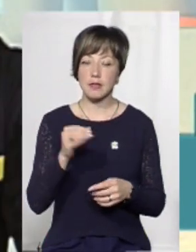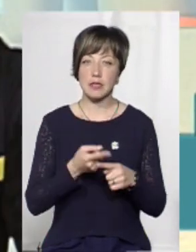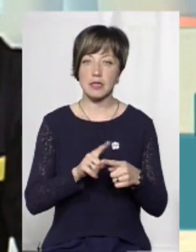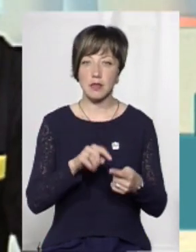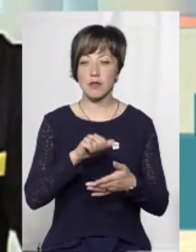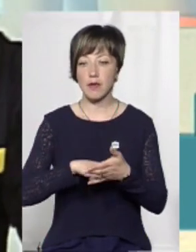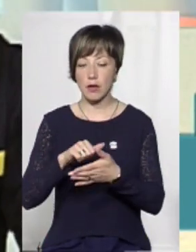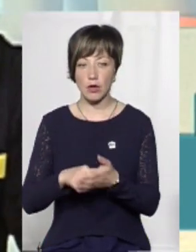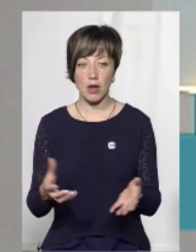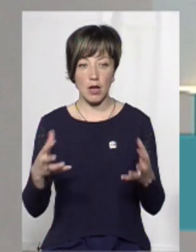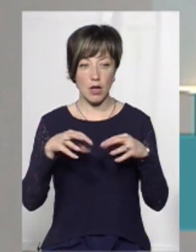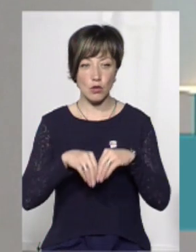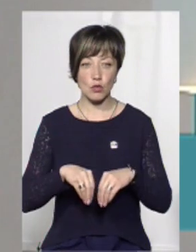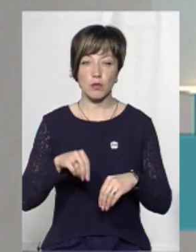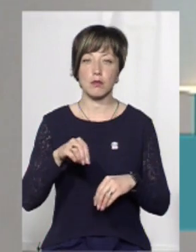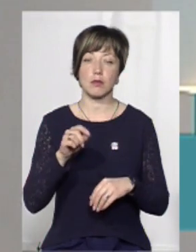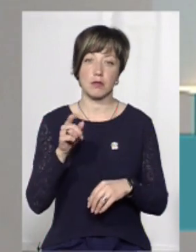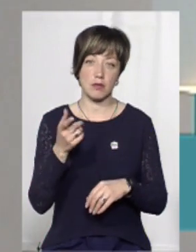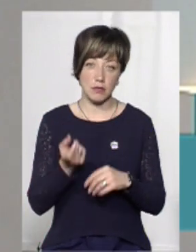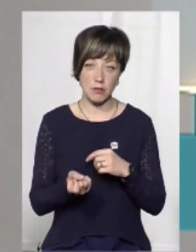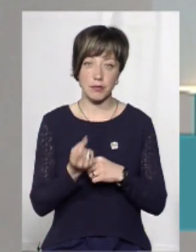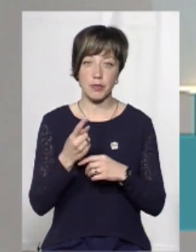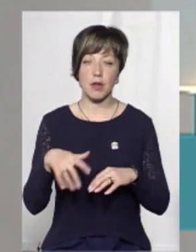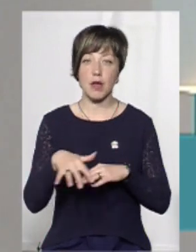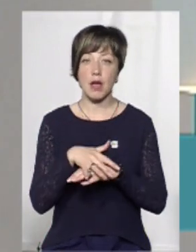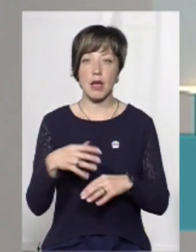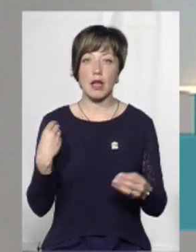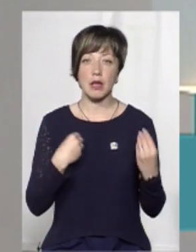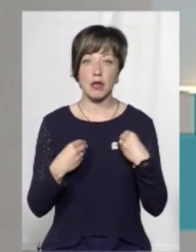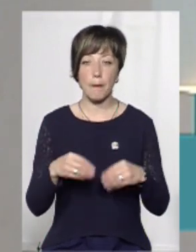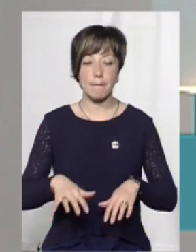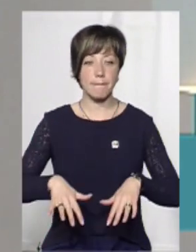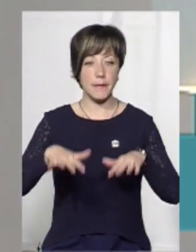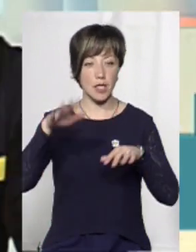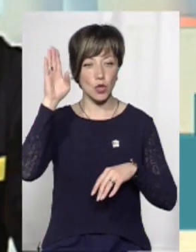фактори разом з причиною того, що ринки підтоплює.